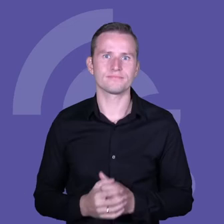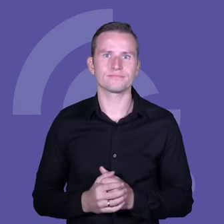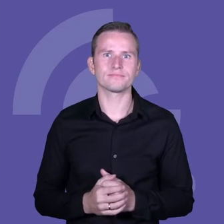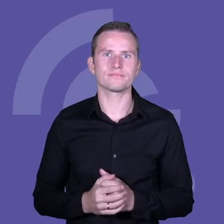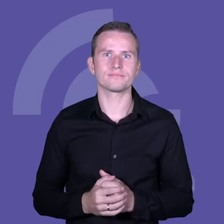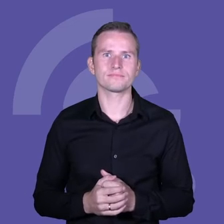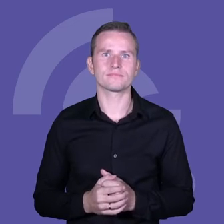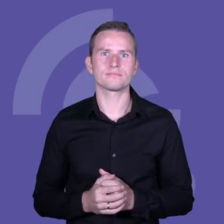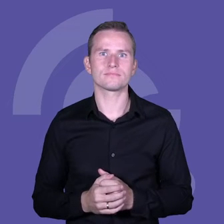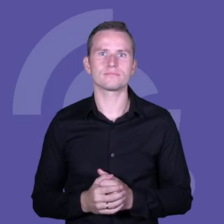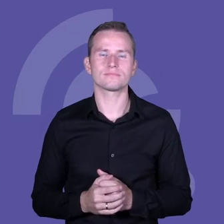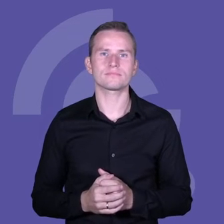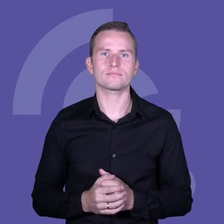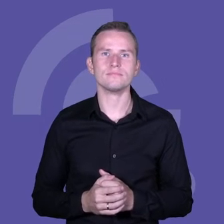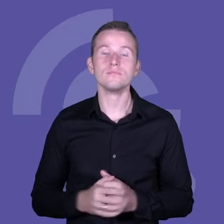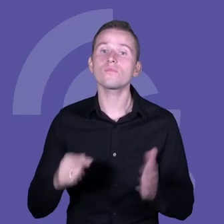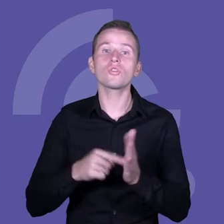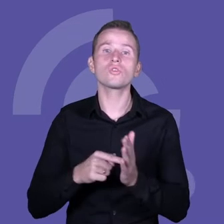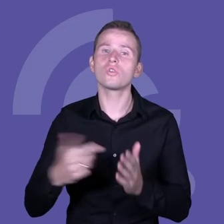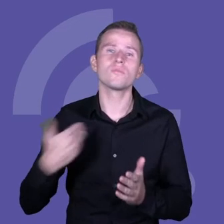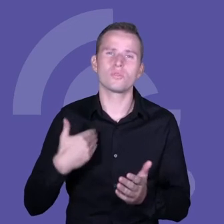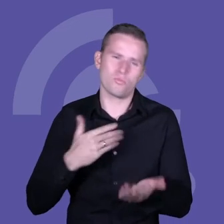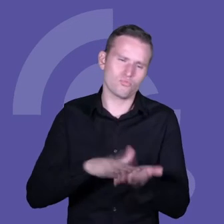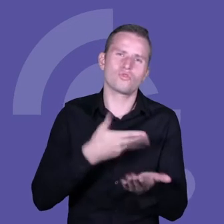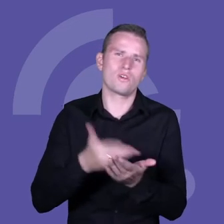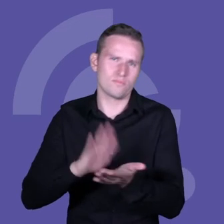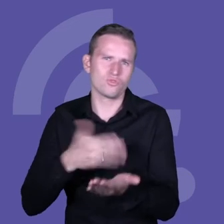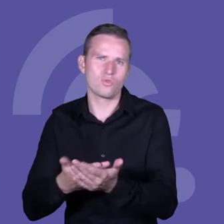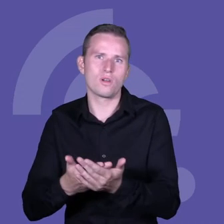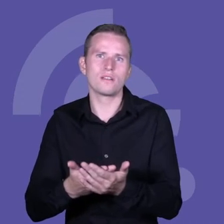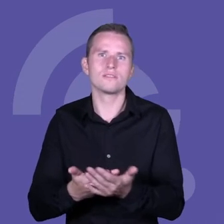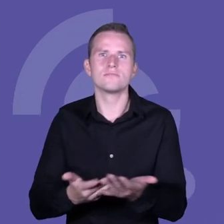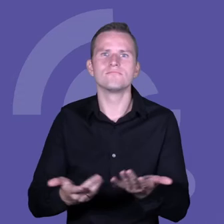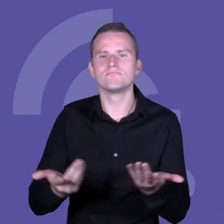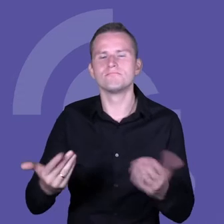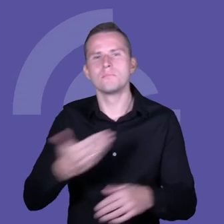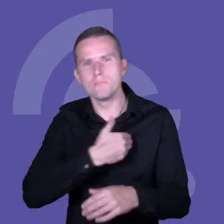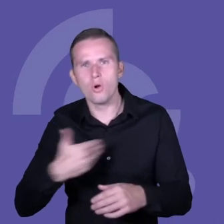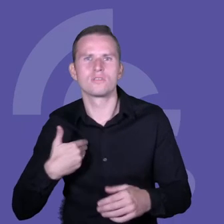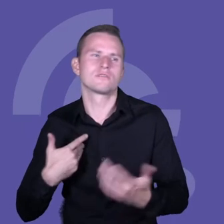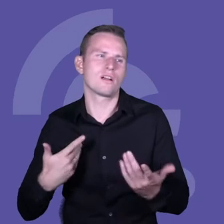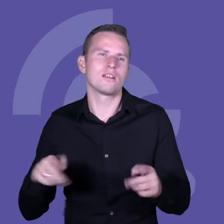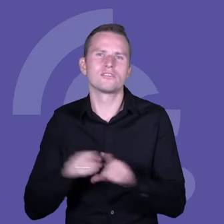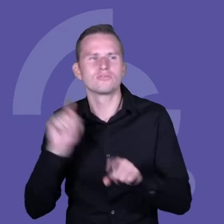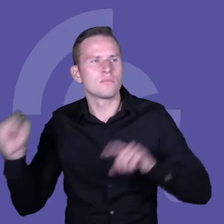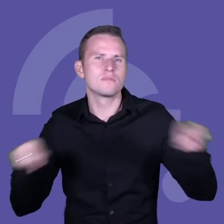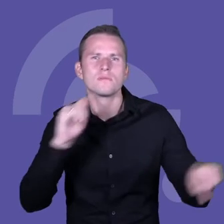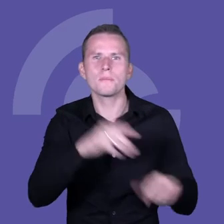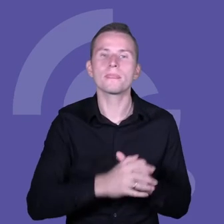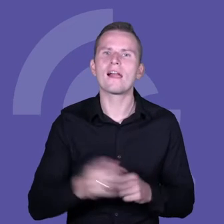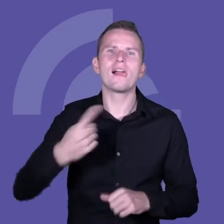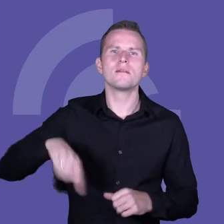I teraz to były tylko przykłady produktów. W części polskich, w części nie. Natomiast gdzie my jesteśmy jako